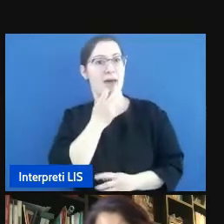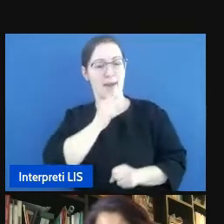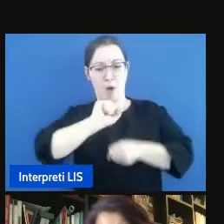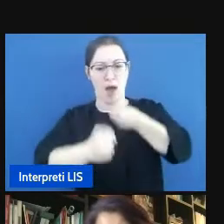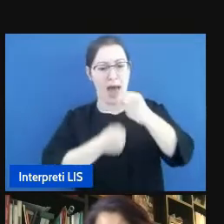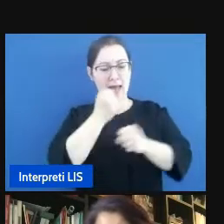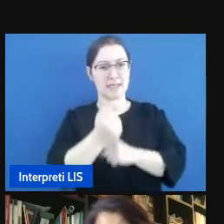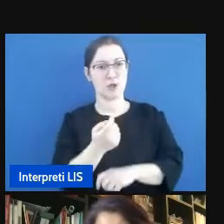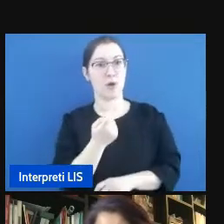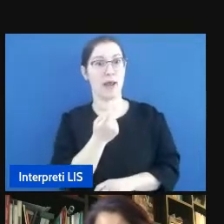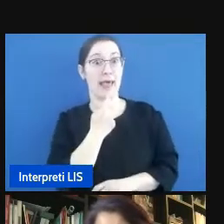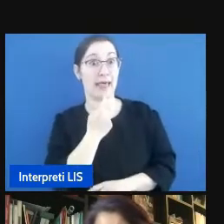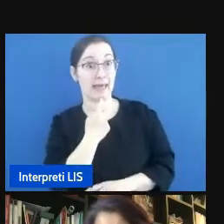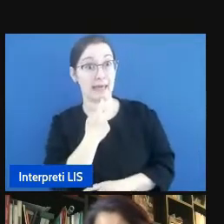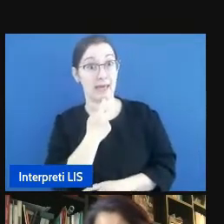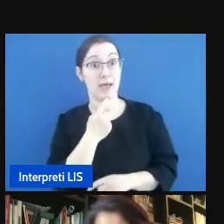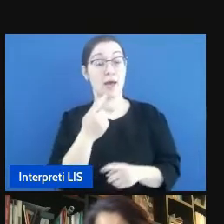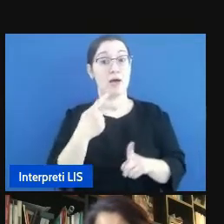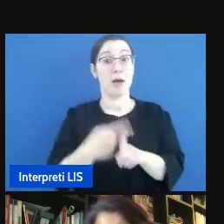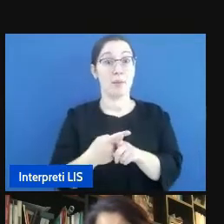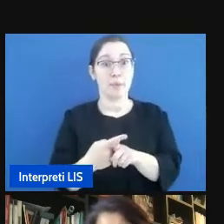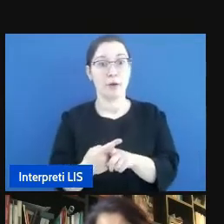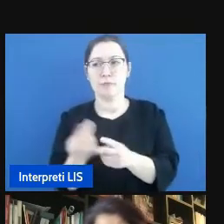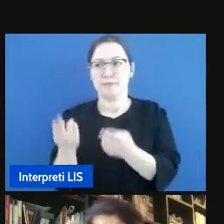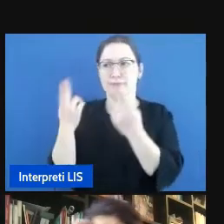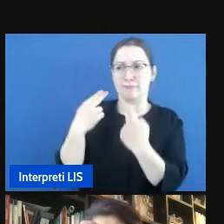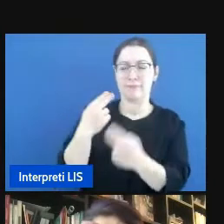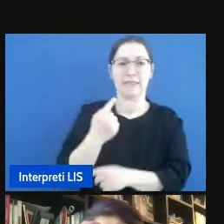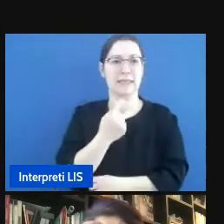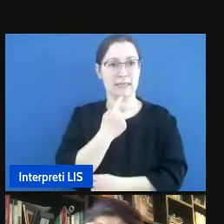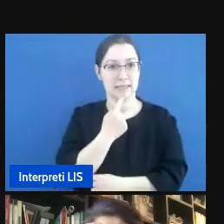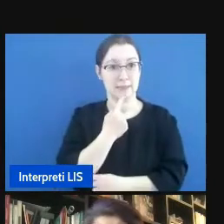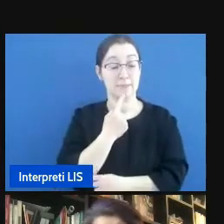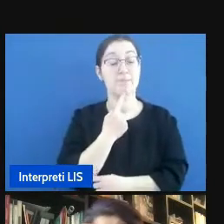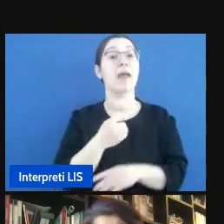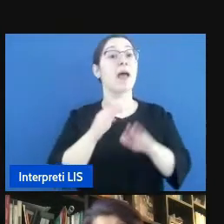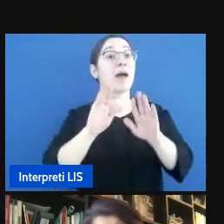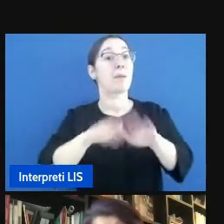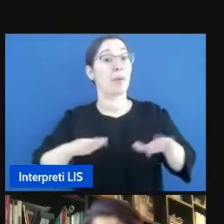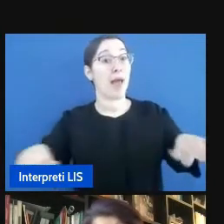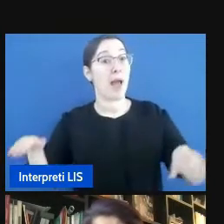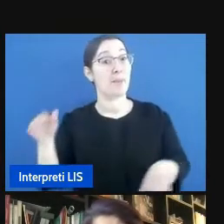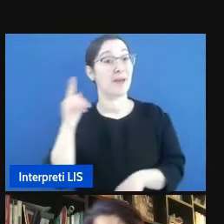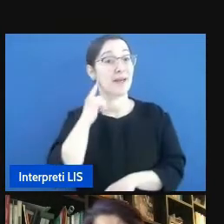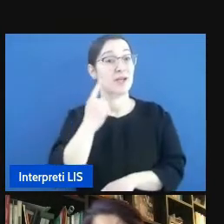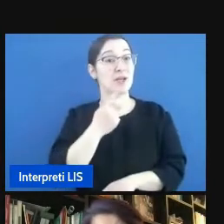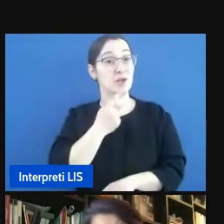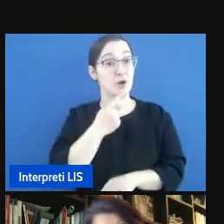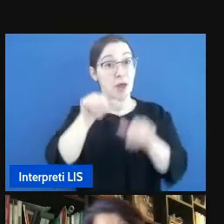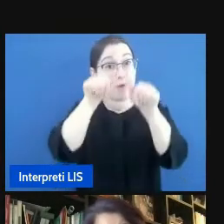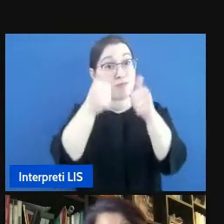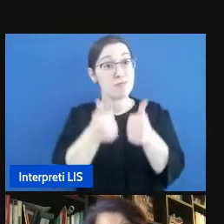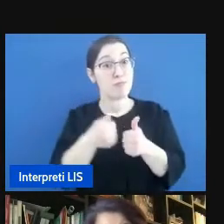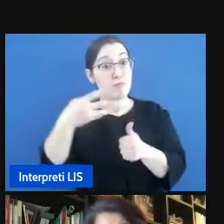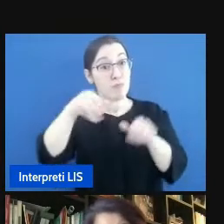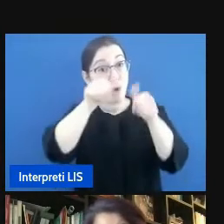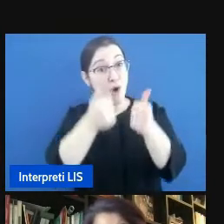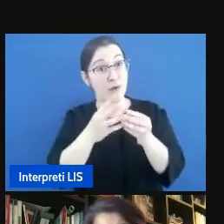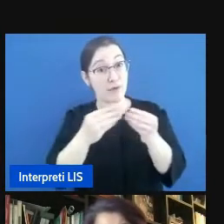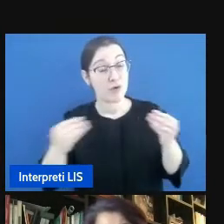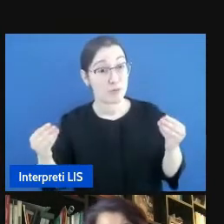subisce. Nei bambini sordi invece spesso la morfologia plurale non viene computata